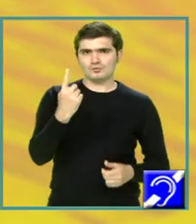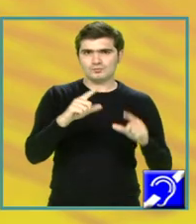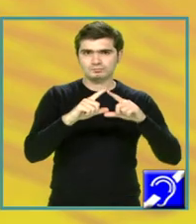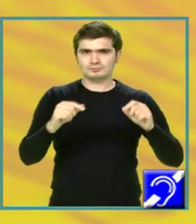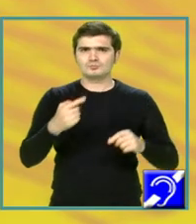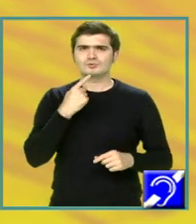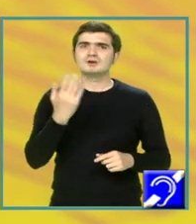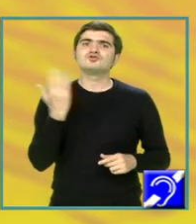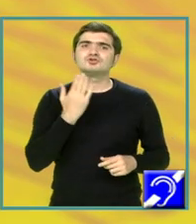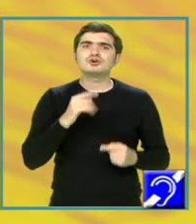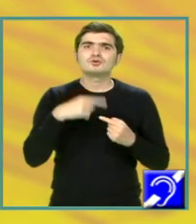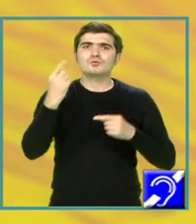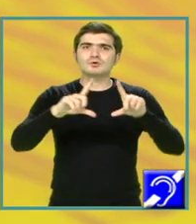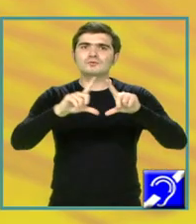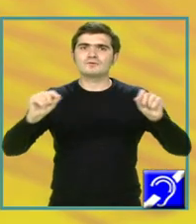Citește următorul fragment.